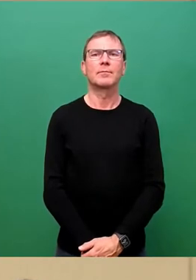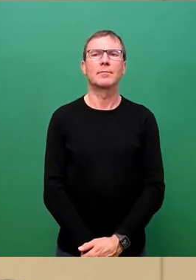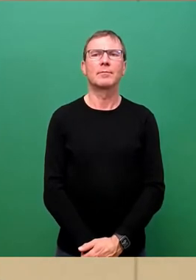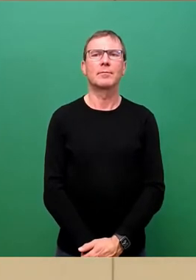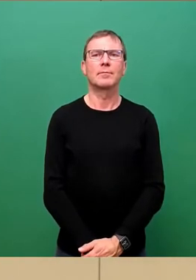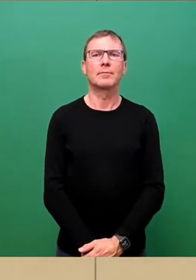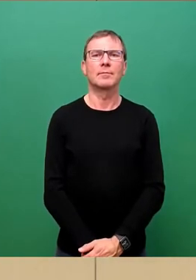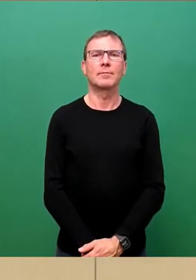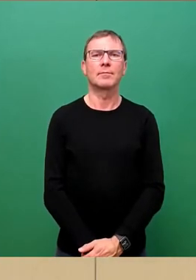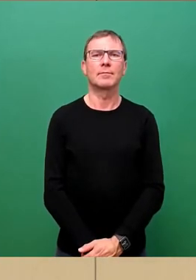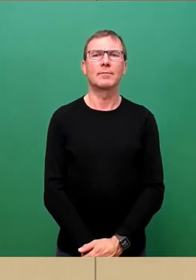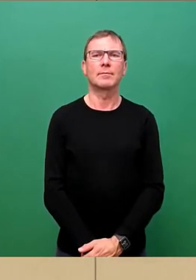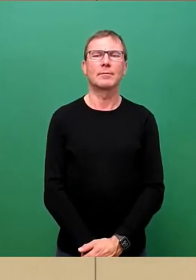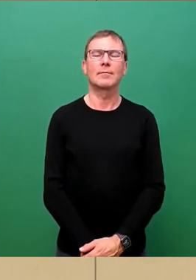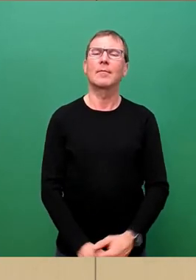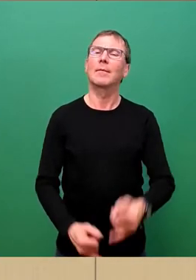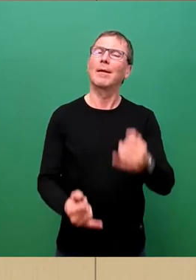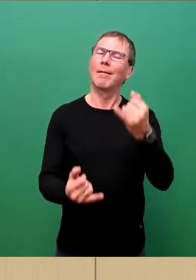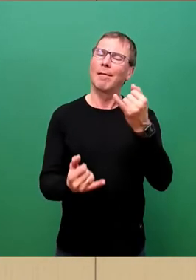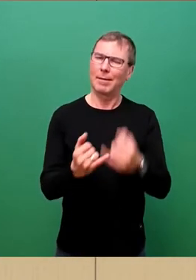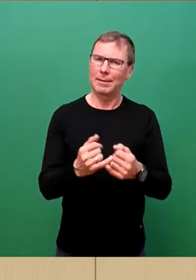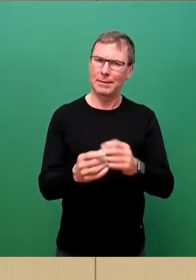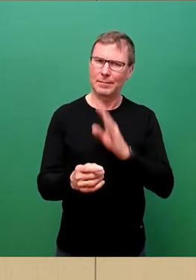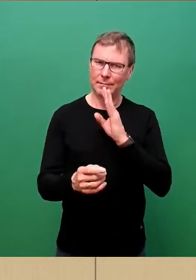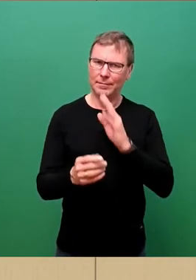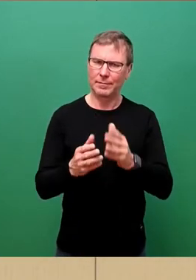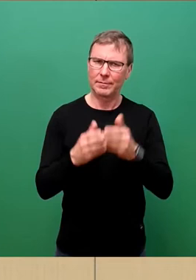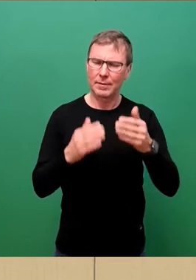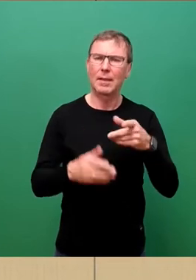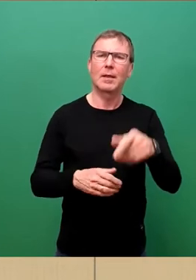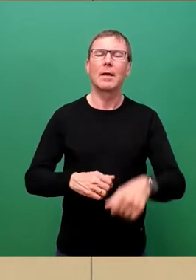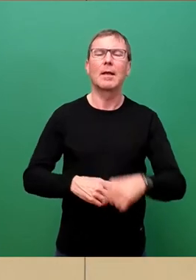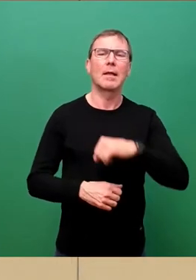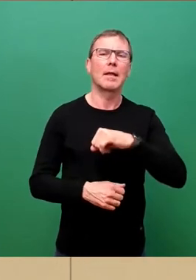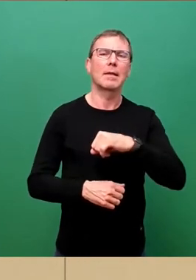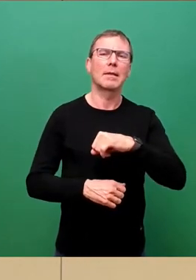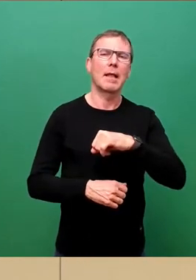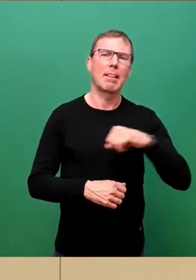Und zum Abschluss der Fraktionsrunde für Fraktion Die Linke, Frau Dr. Götz.